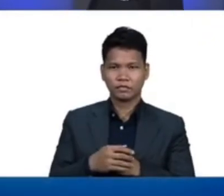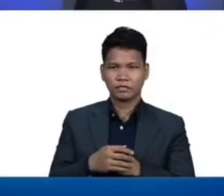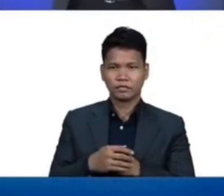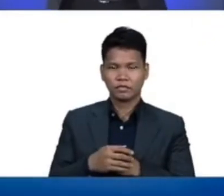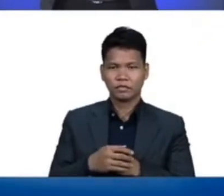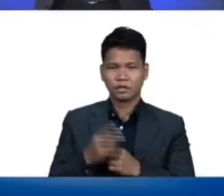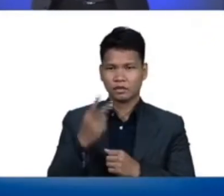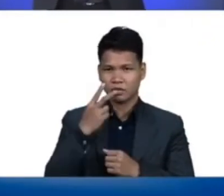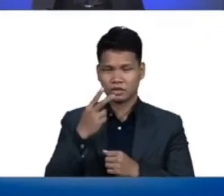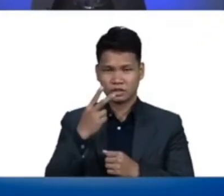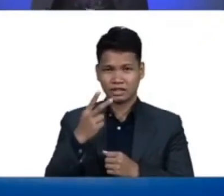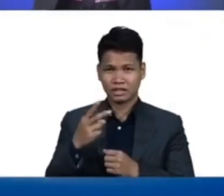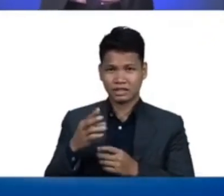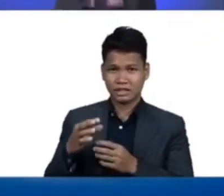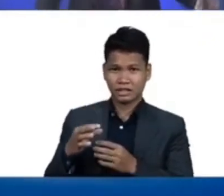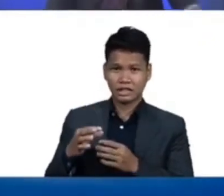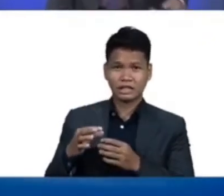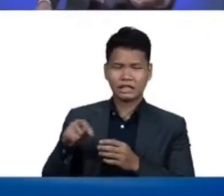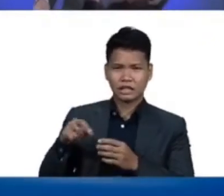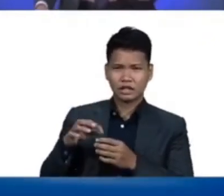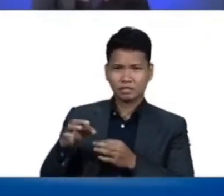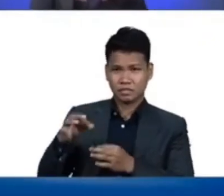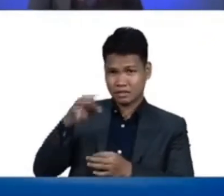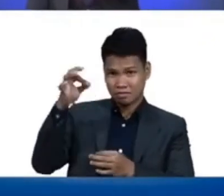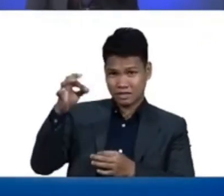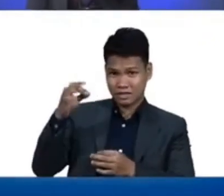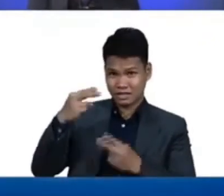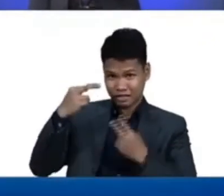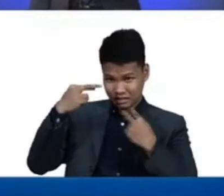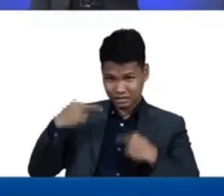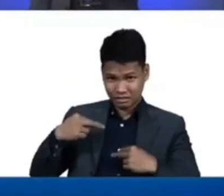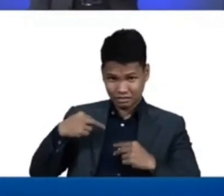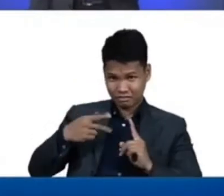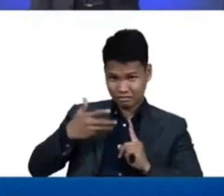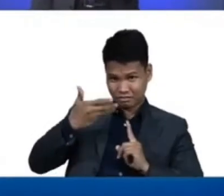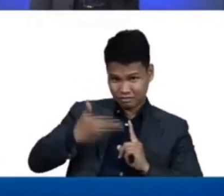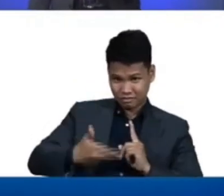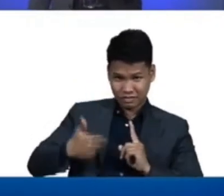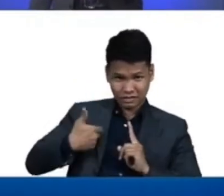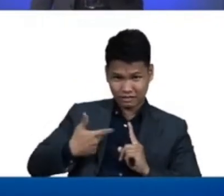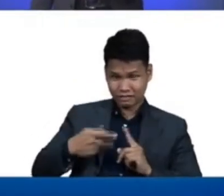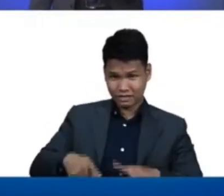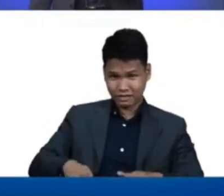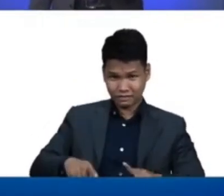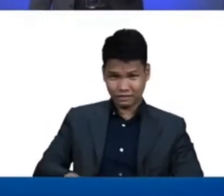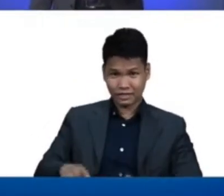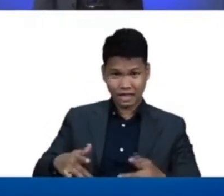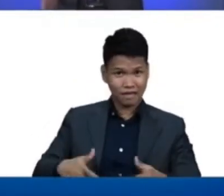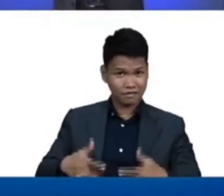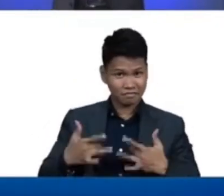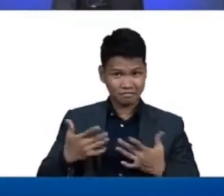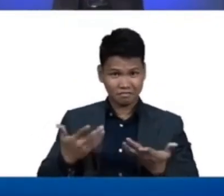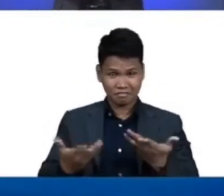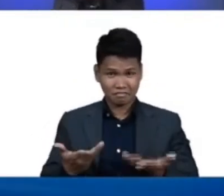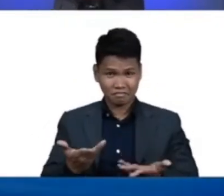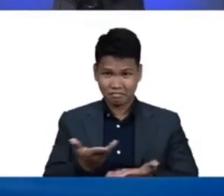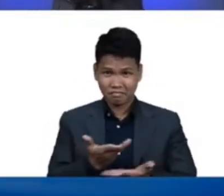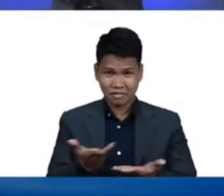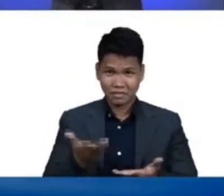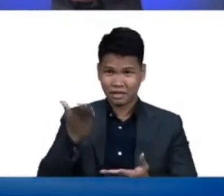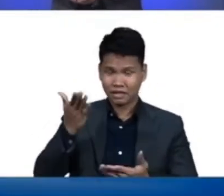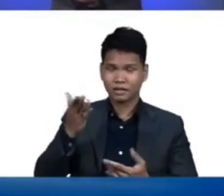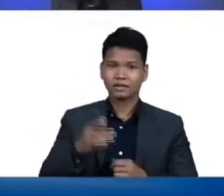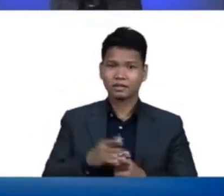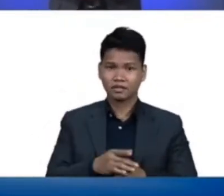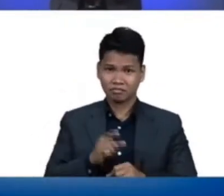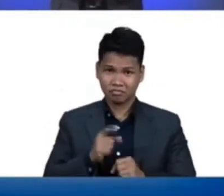Kung titignan po natin yung ating physical our physical life, alam po ninyo ang ating Diyos